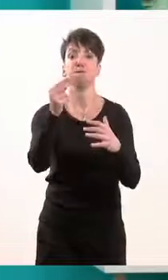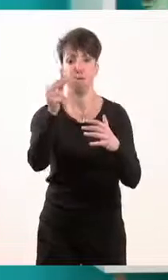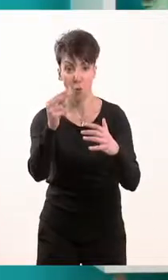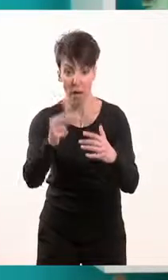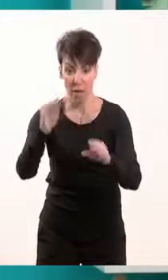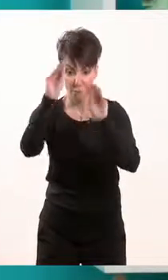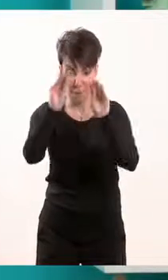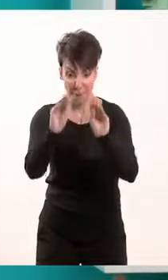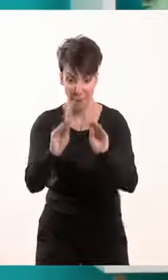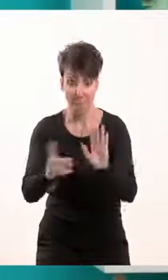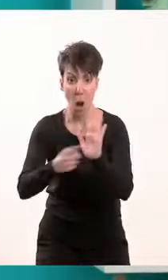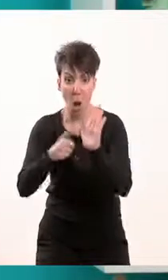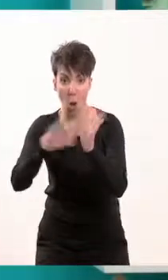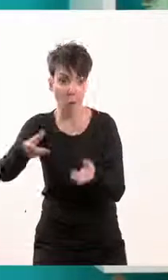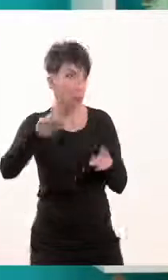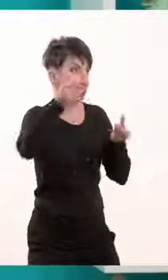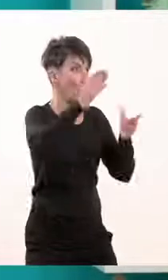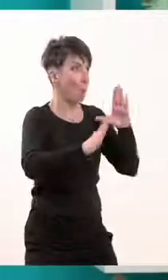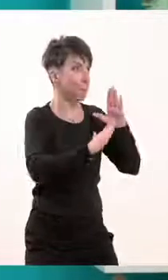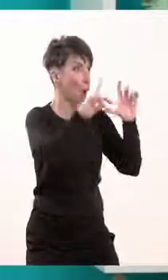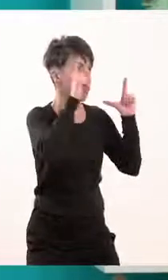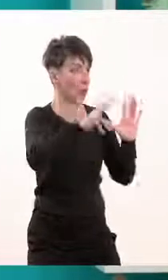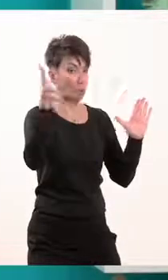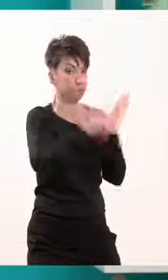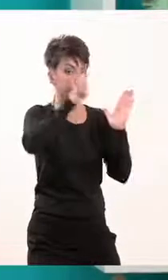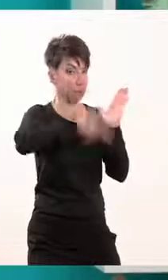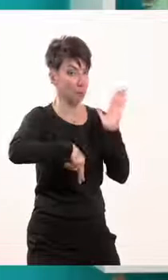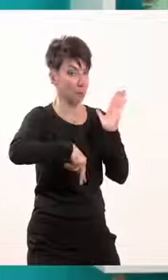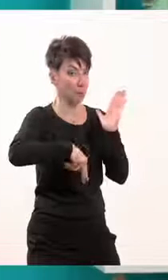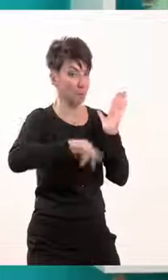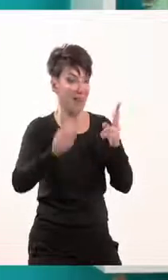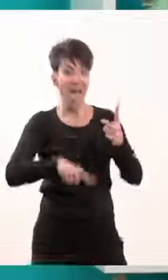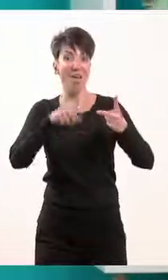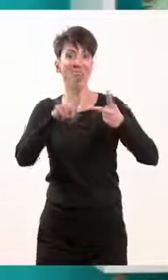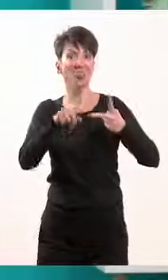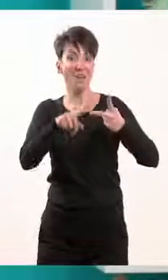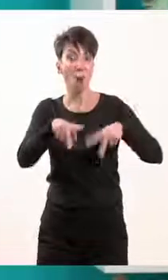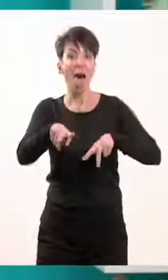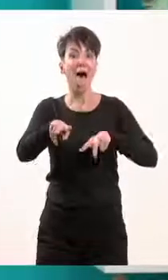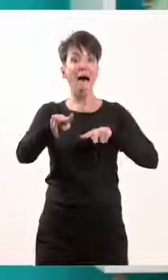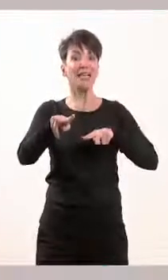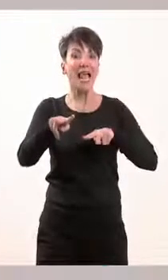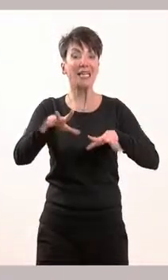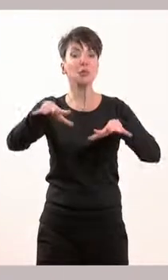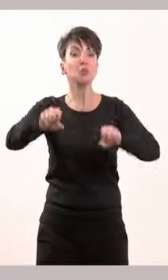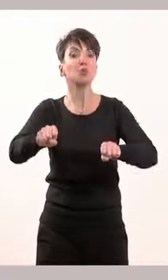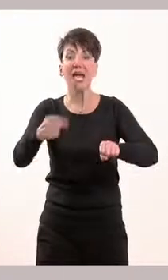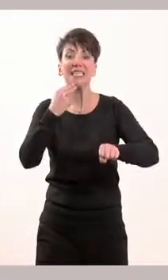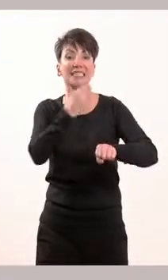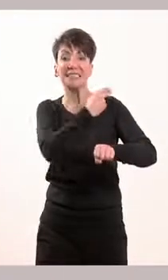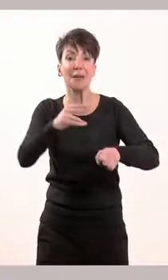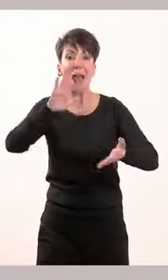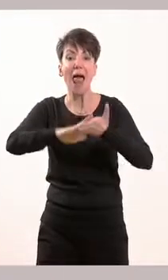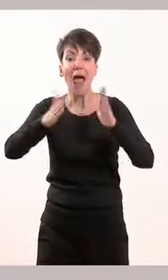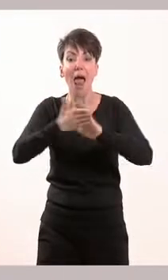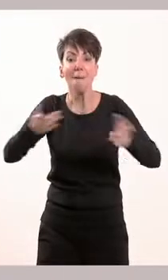πρόεδρος της Δημοκρατίας. Η εκτελεστική εξουσία εκτελεί και ασκείται από